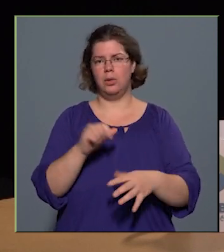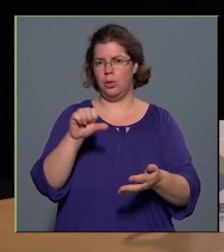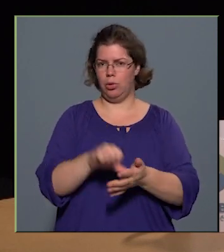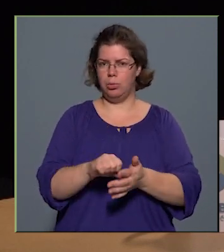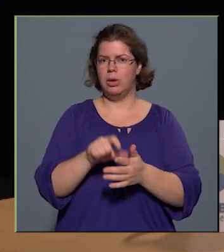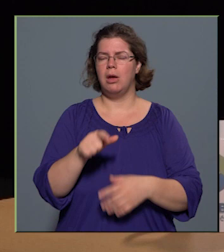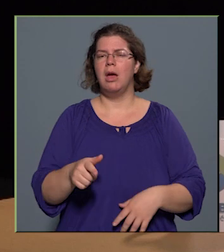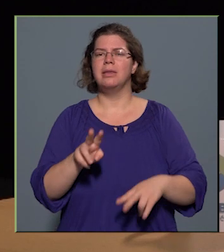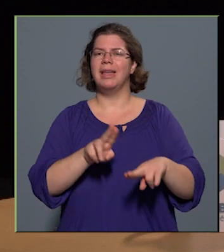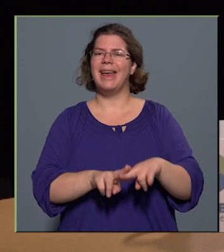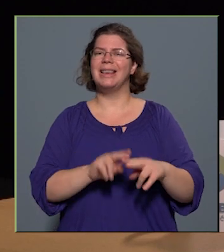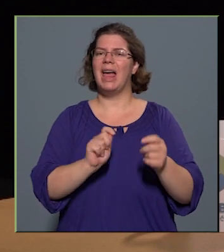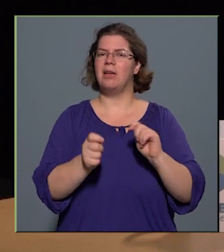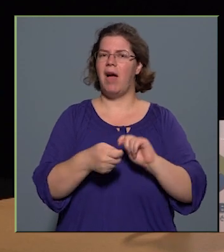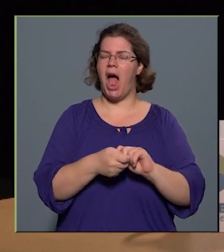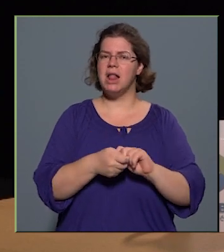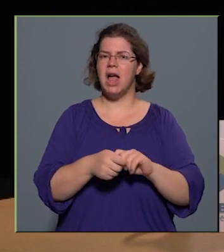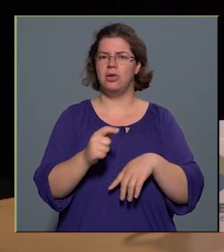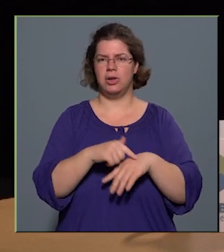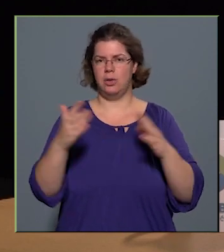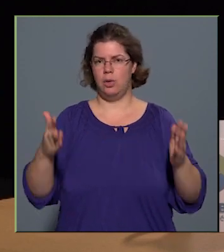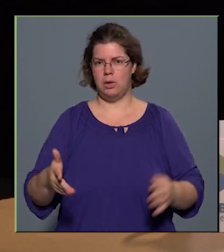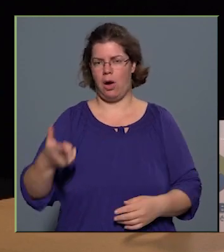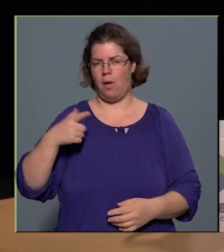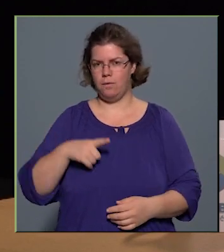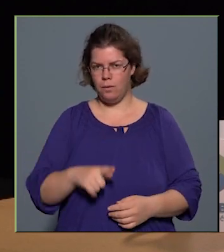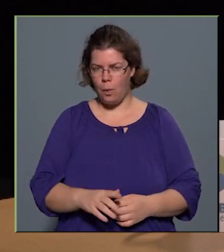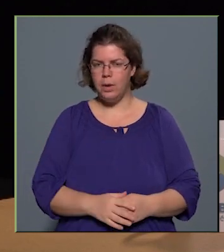ugye ez a rendszerváltás időszaka volt,